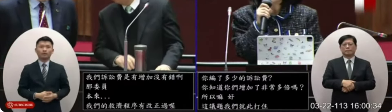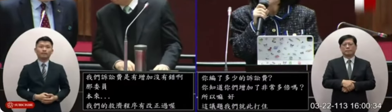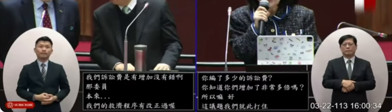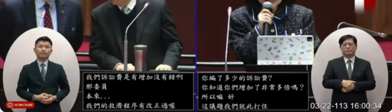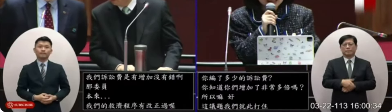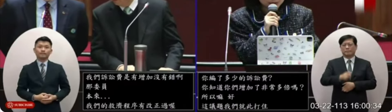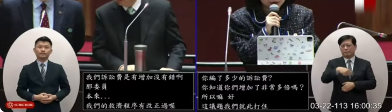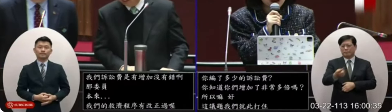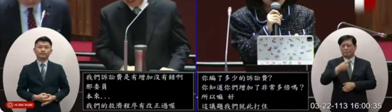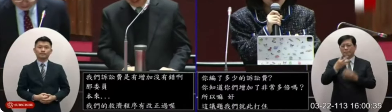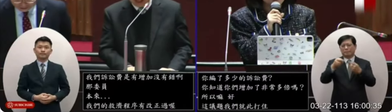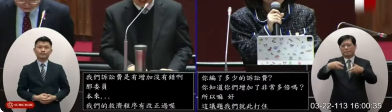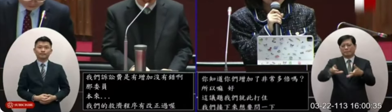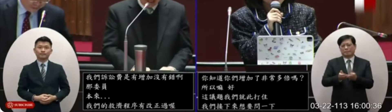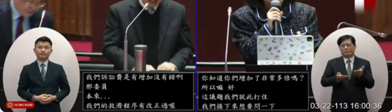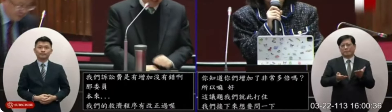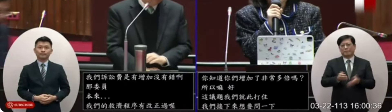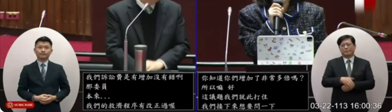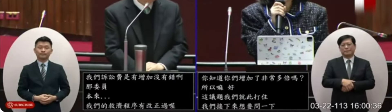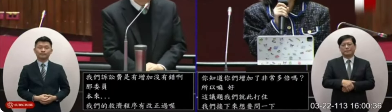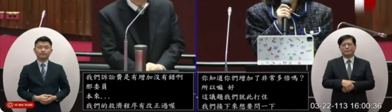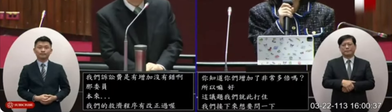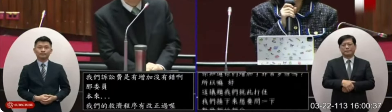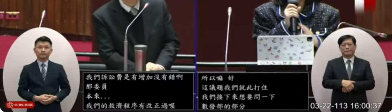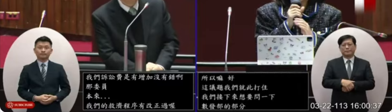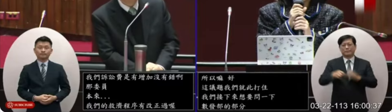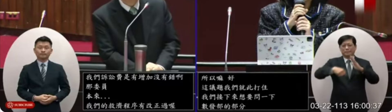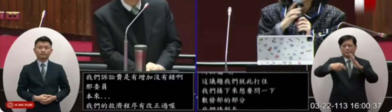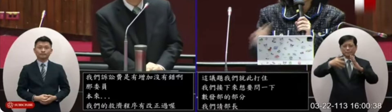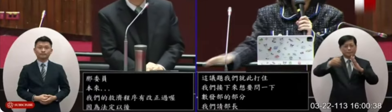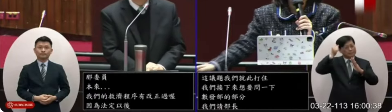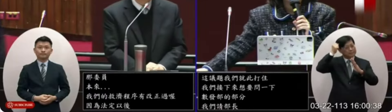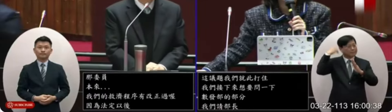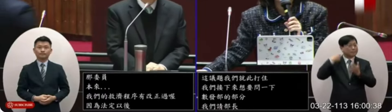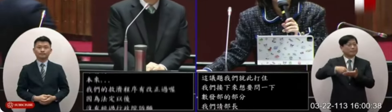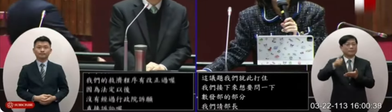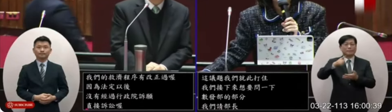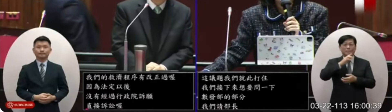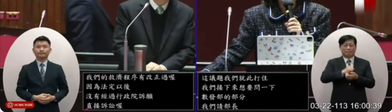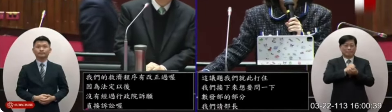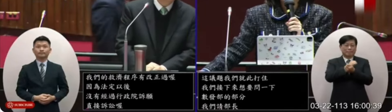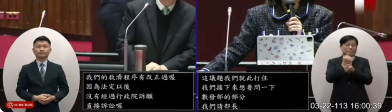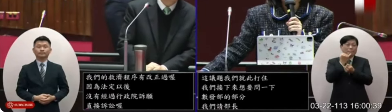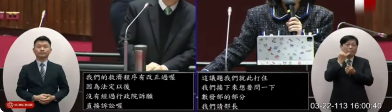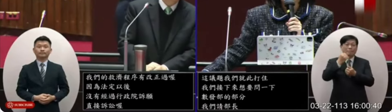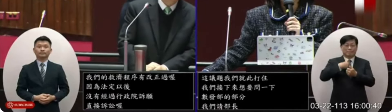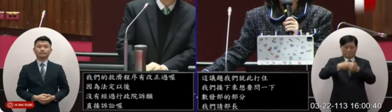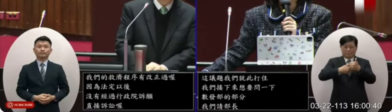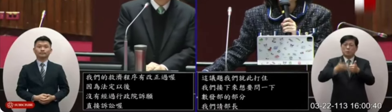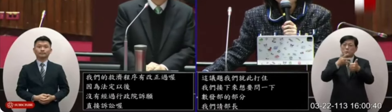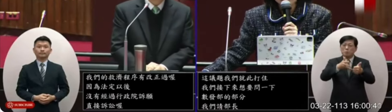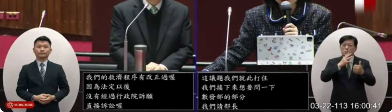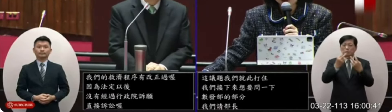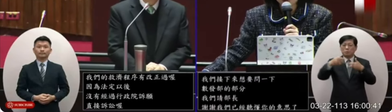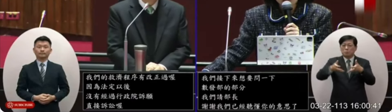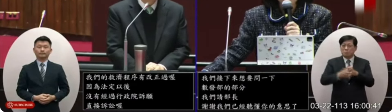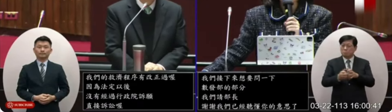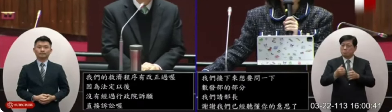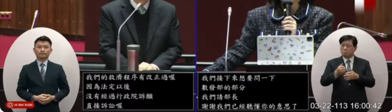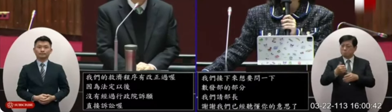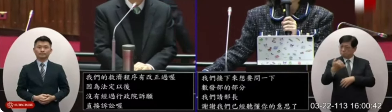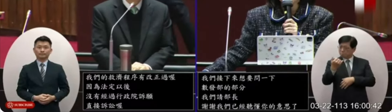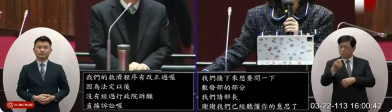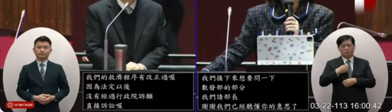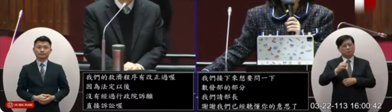嗎來我們接下來請訴發部院長我記得上一次有柯智恩委員問你說覺得訴發部這個做怎樣